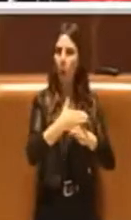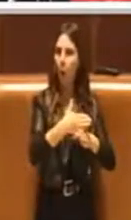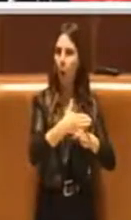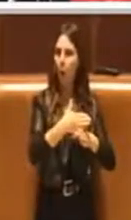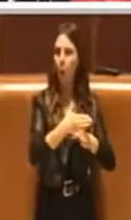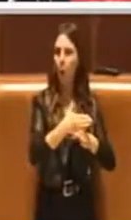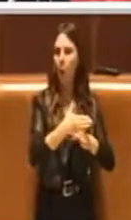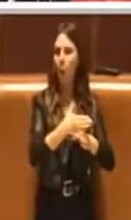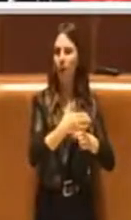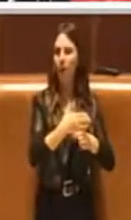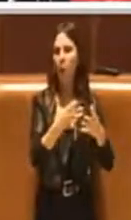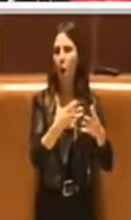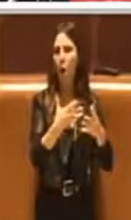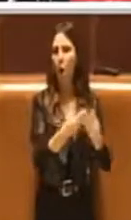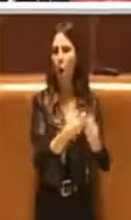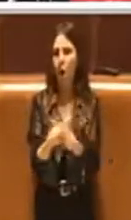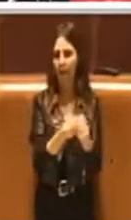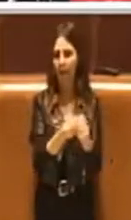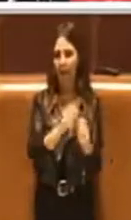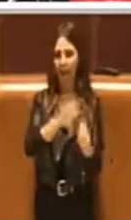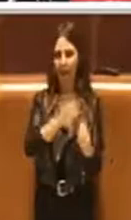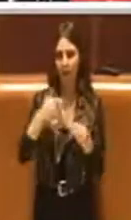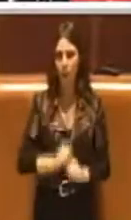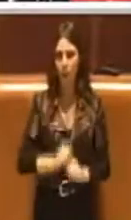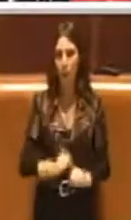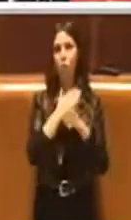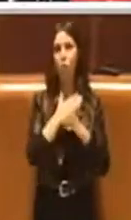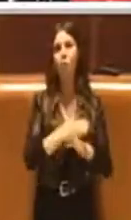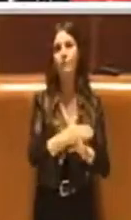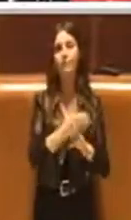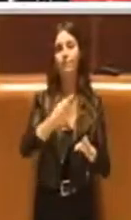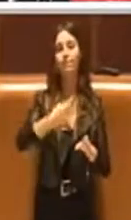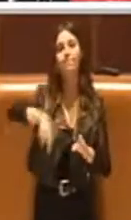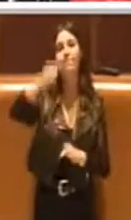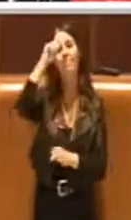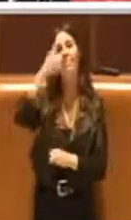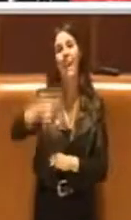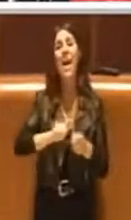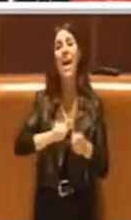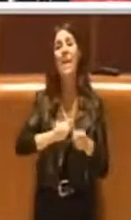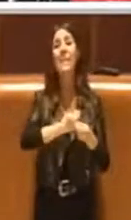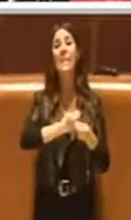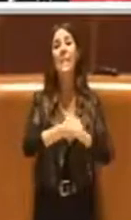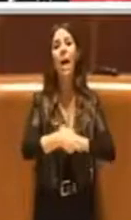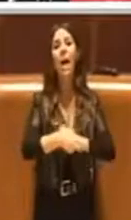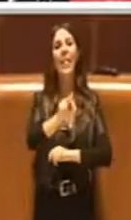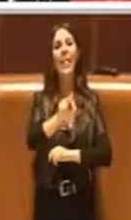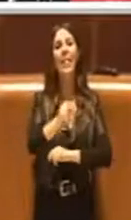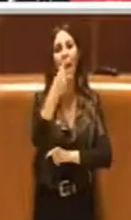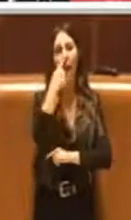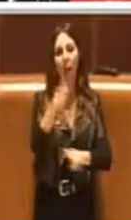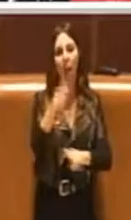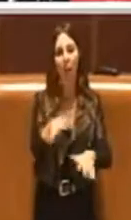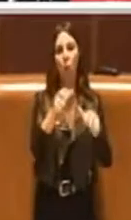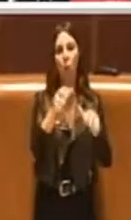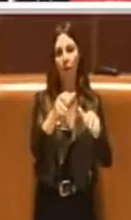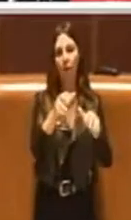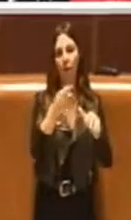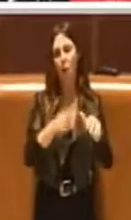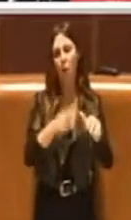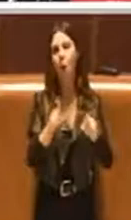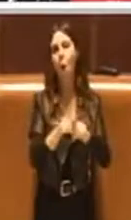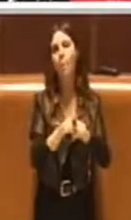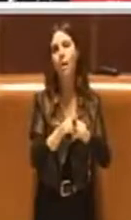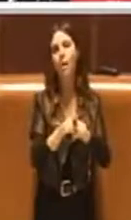colleghi. Come sappiamo la variazione del 30 novembre è l'ultima opportunità